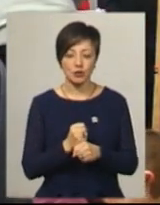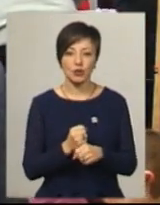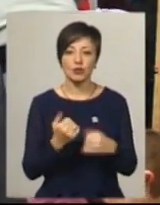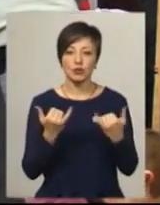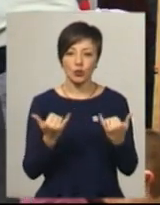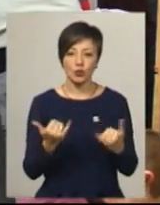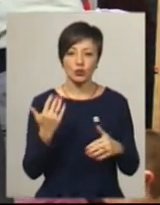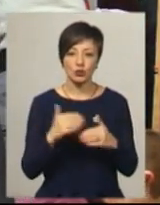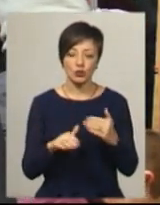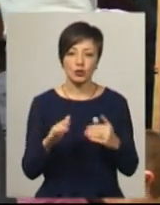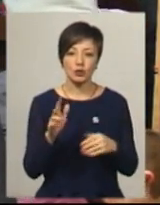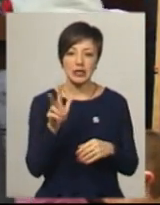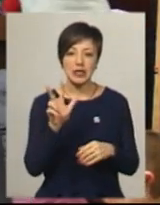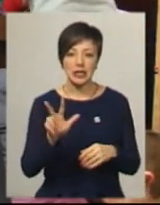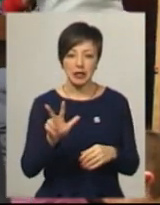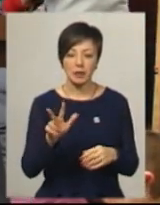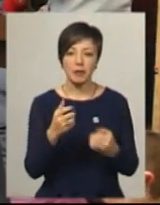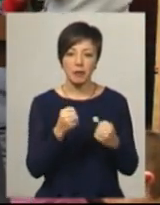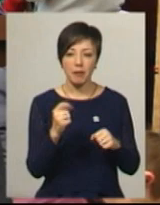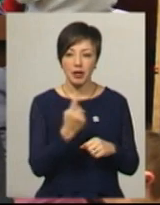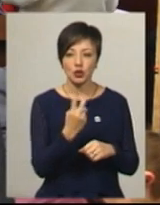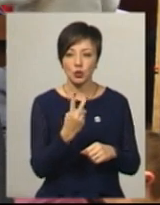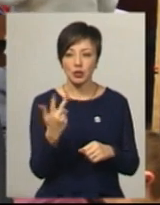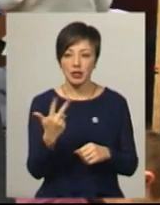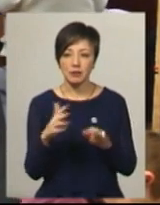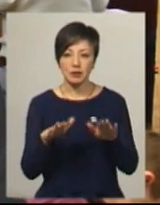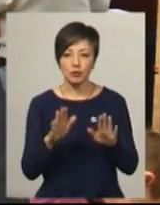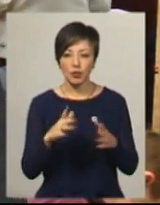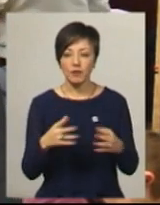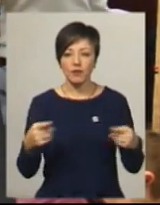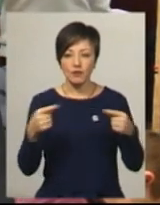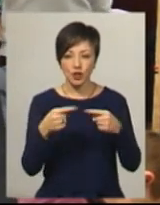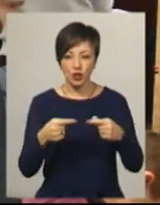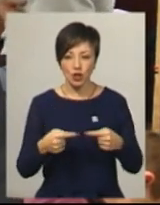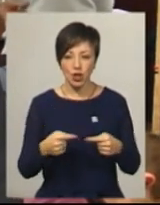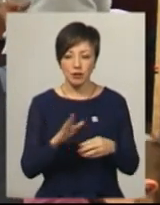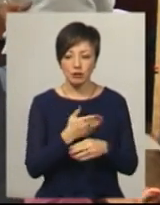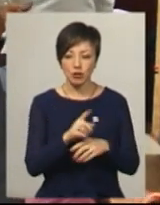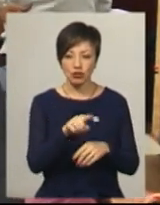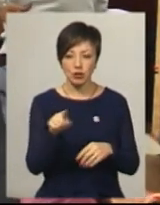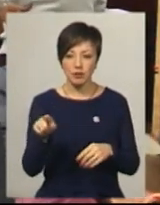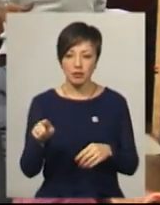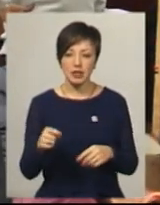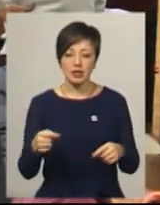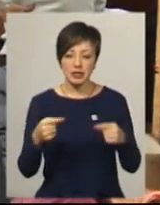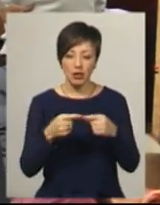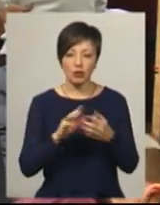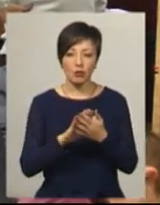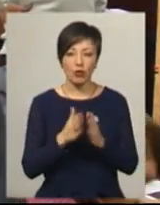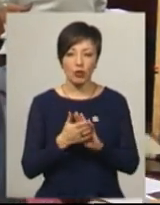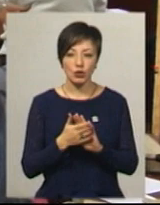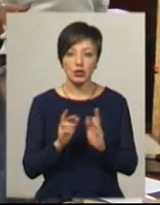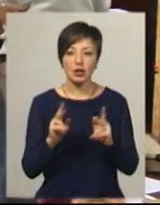визначається трійка переможців, перше, друге, третє місце вже будемо визначати між ними згідно положення,